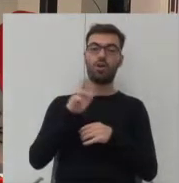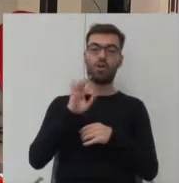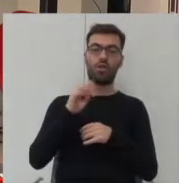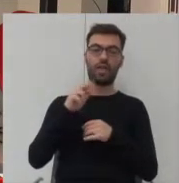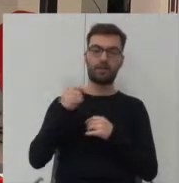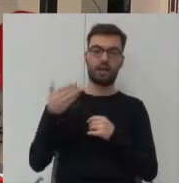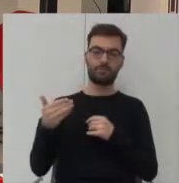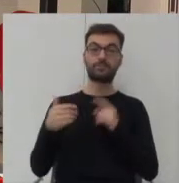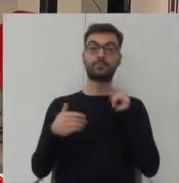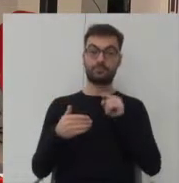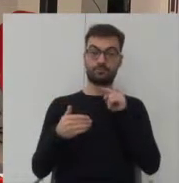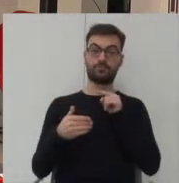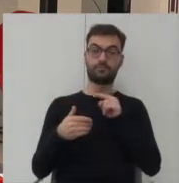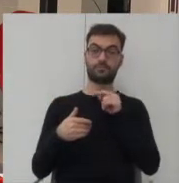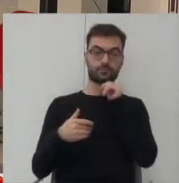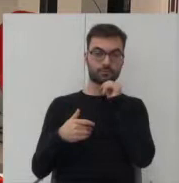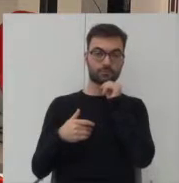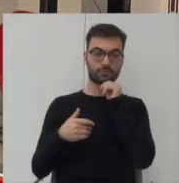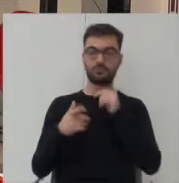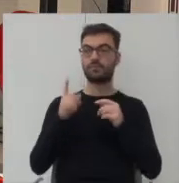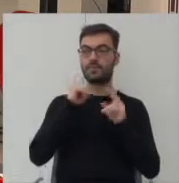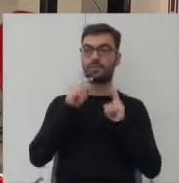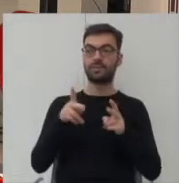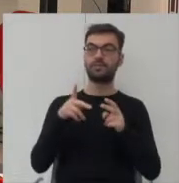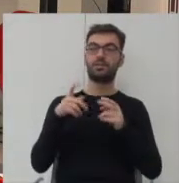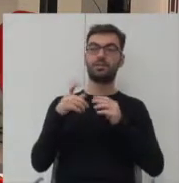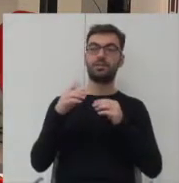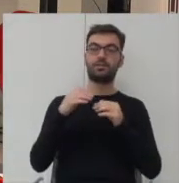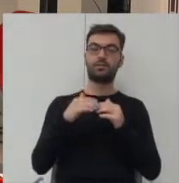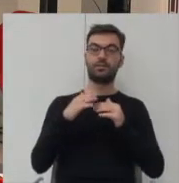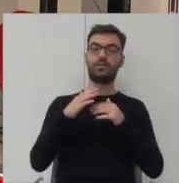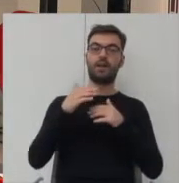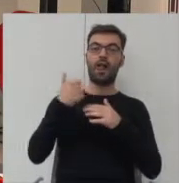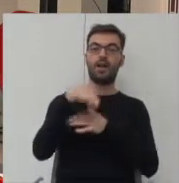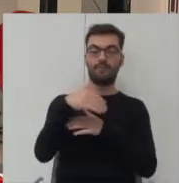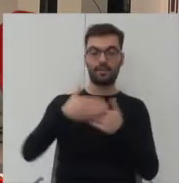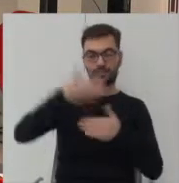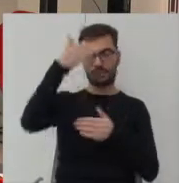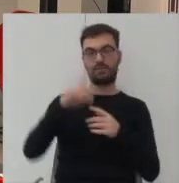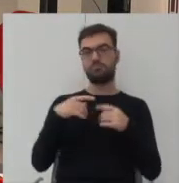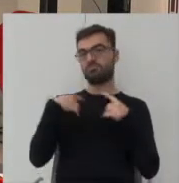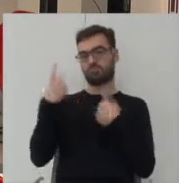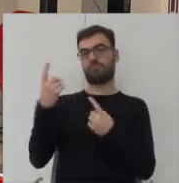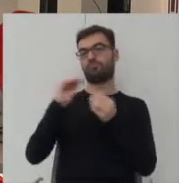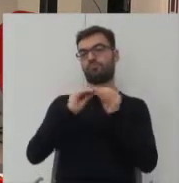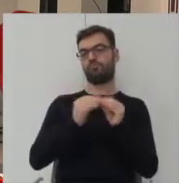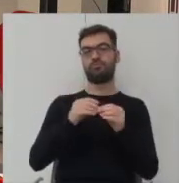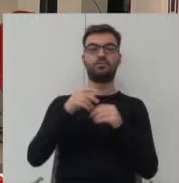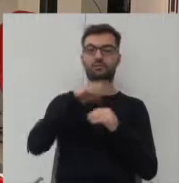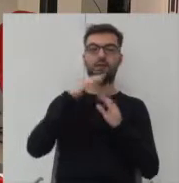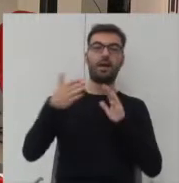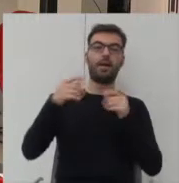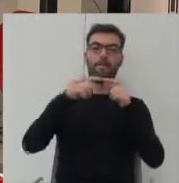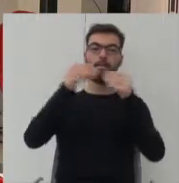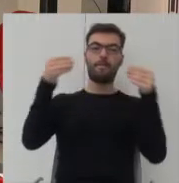przykład gdzie rzeczywiście ta elewacja była tworzona dosyć dowolnie za pomocą paneli i